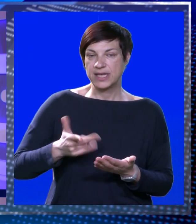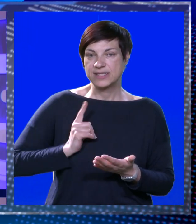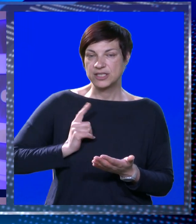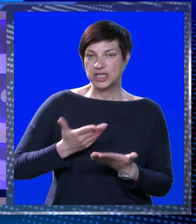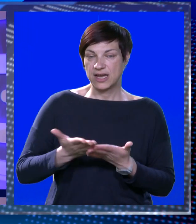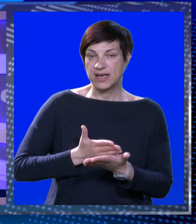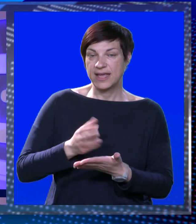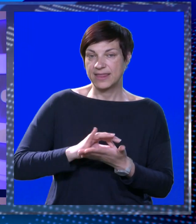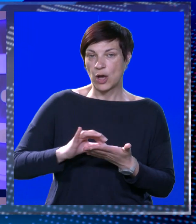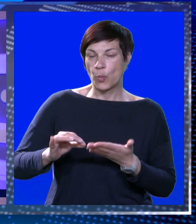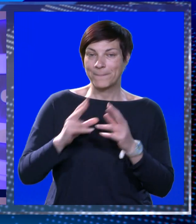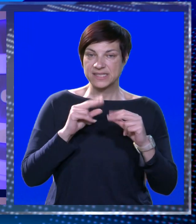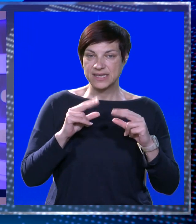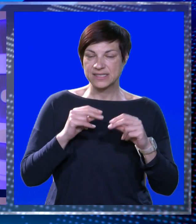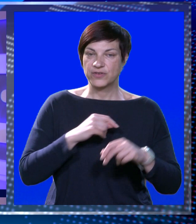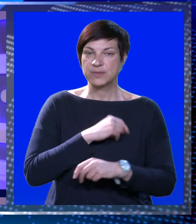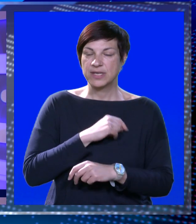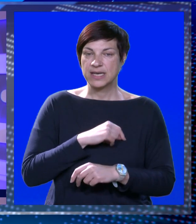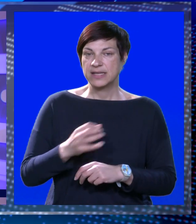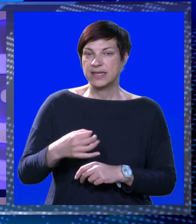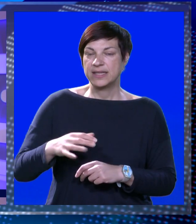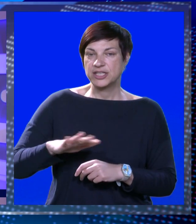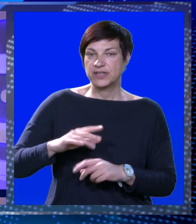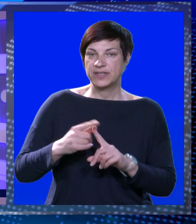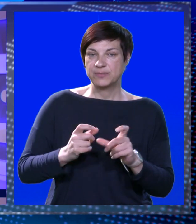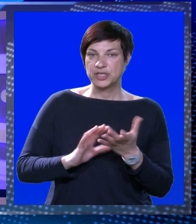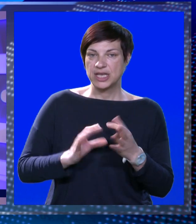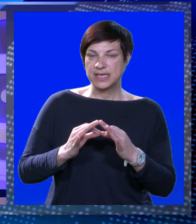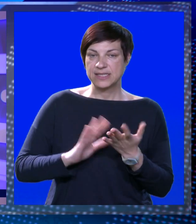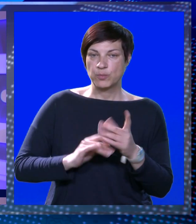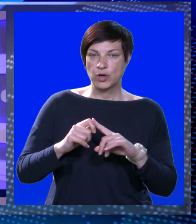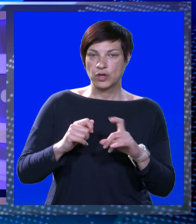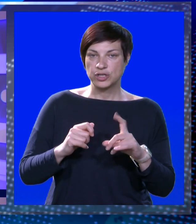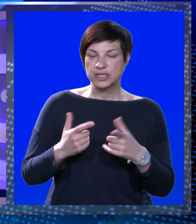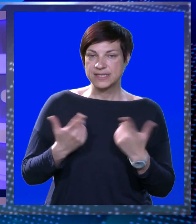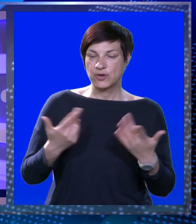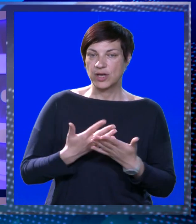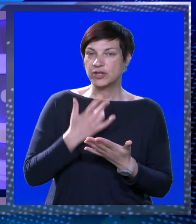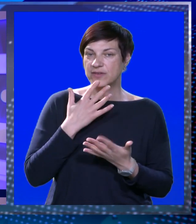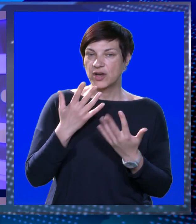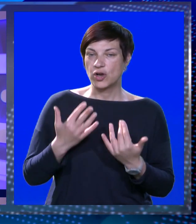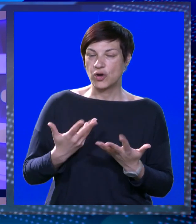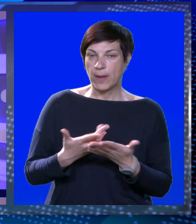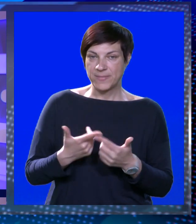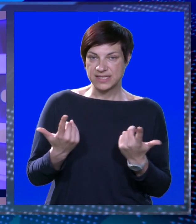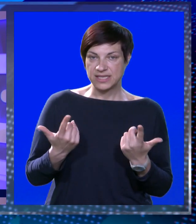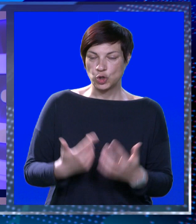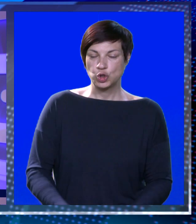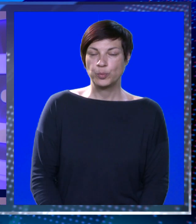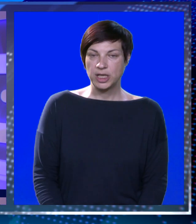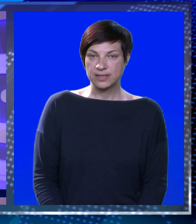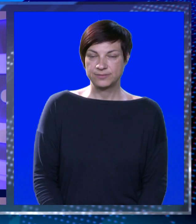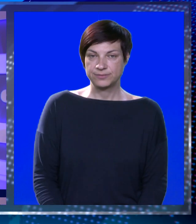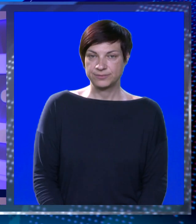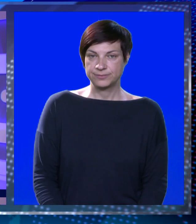djece čeka svoj red na upis, razgovarali smo s ravnateljicom djećeg Vrtića Pčelica u Mokošici, koja otkriva koliko je mjesta dostupno.